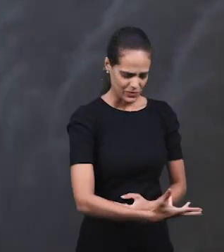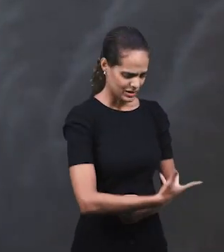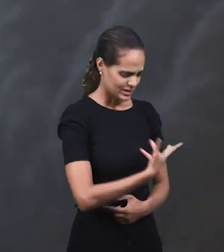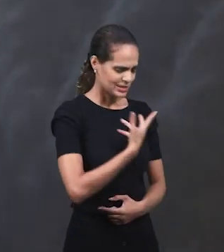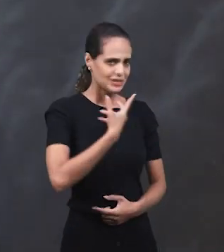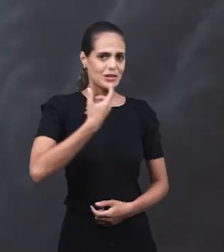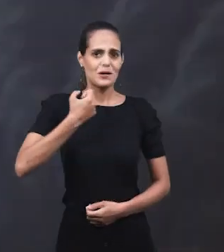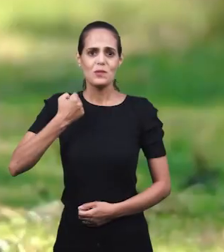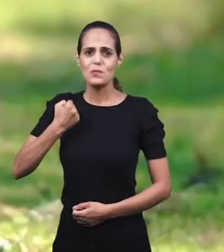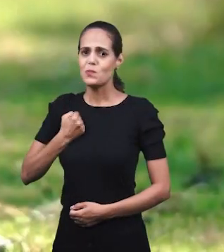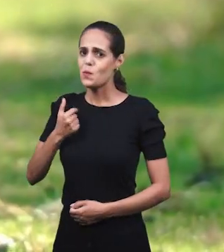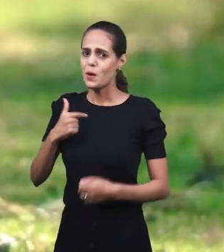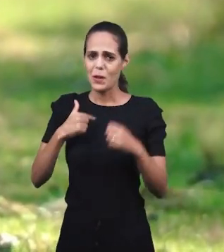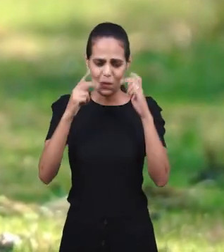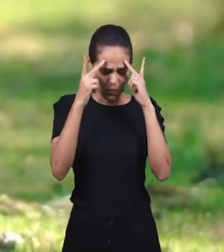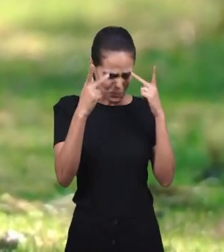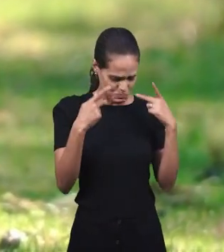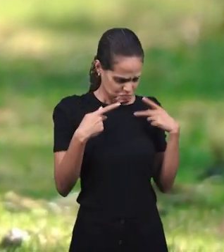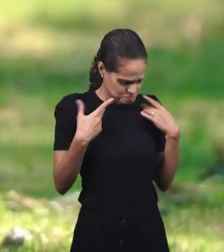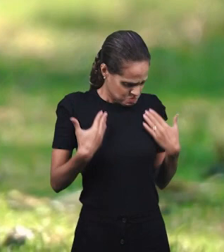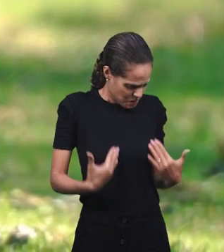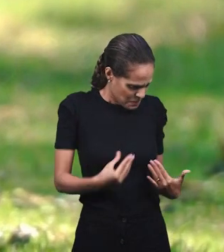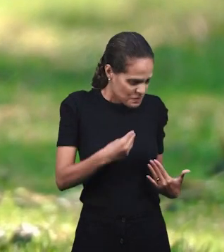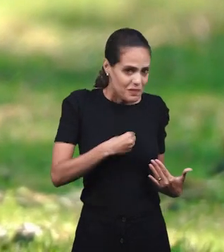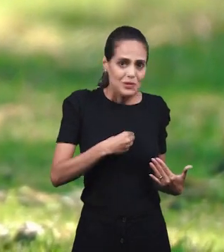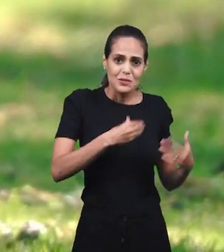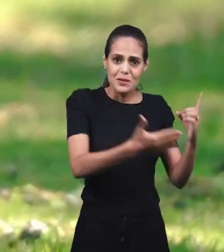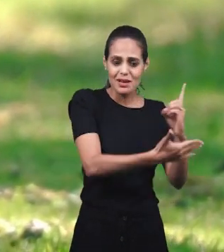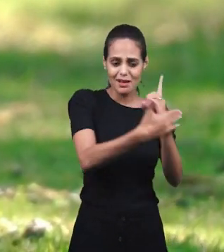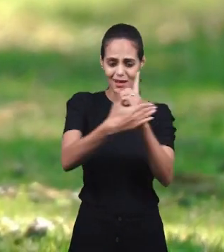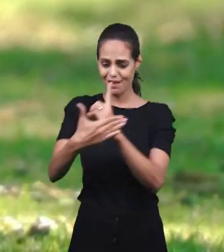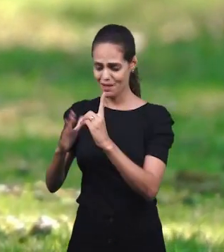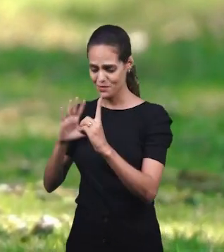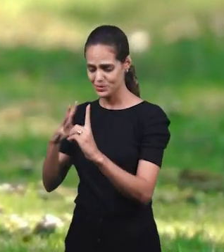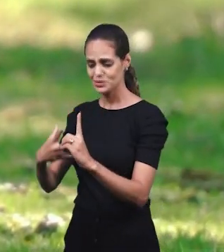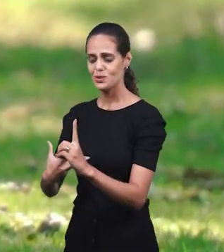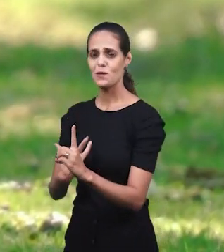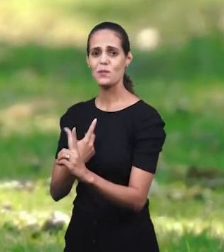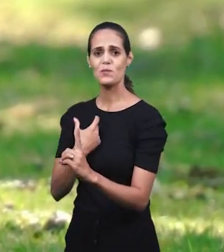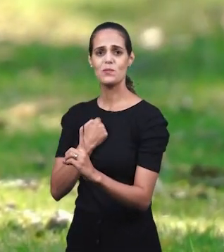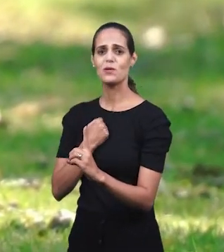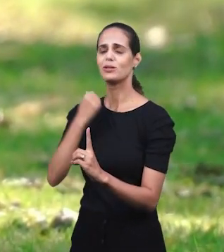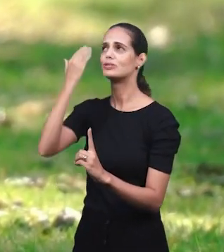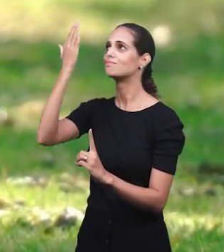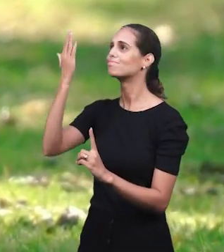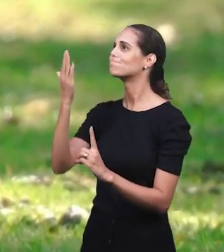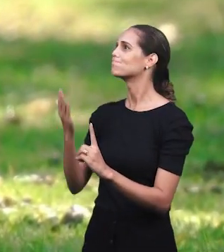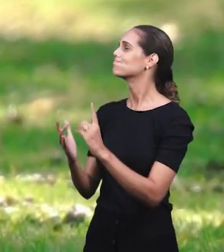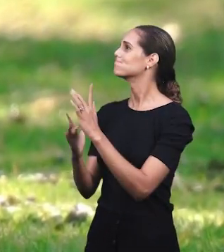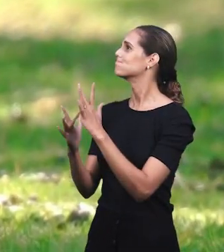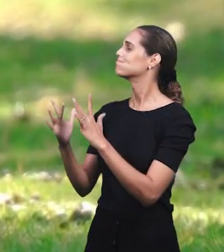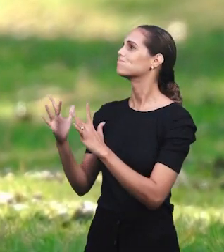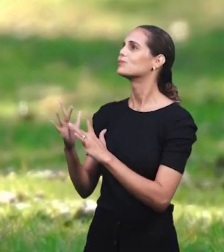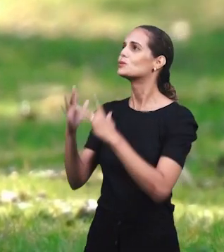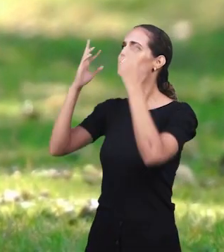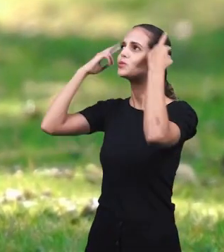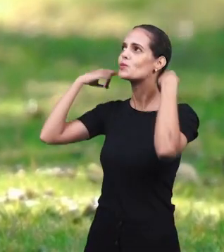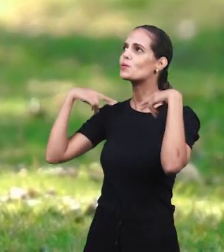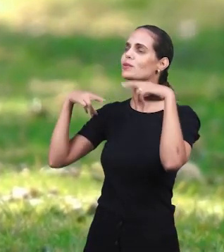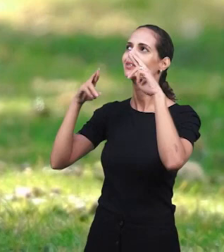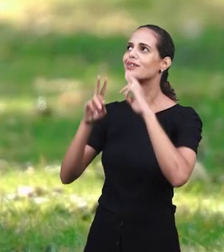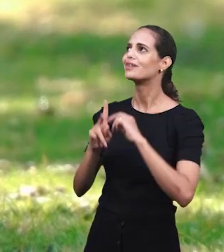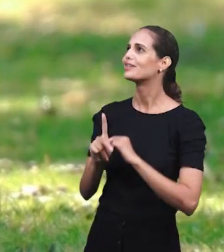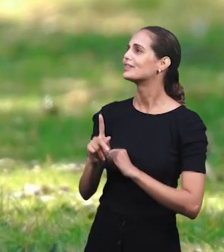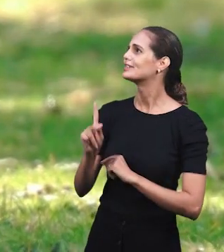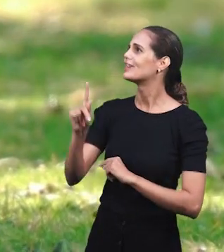грешника, и тебе, Иисус, вечный Агнец. Я исповедую,